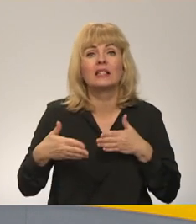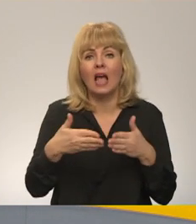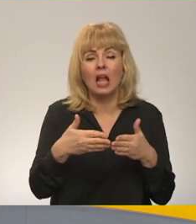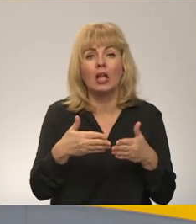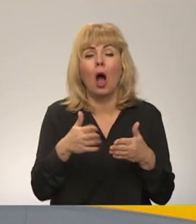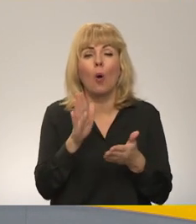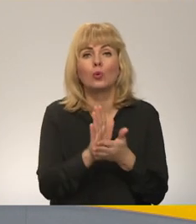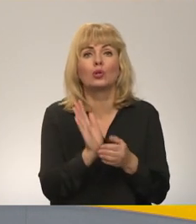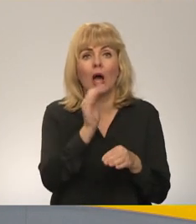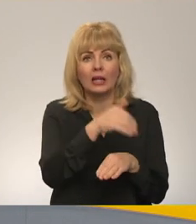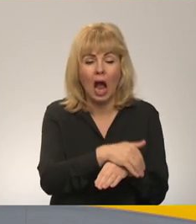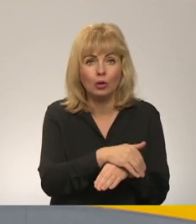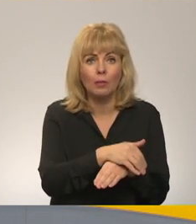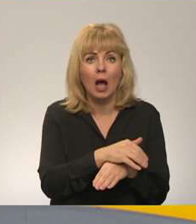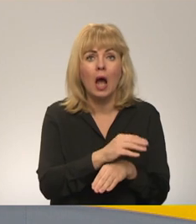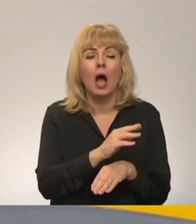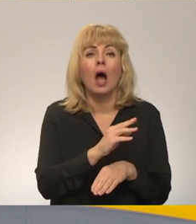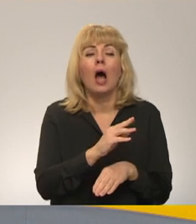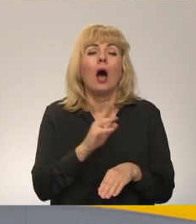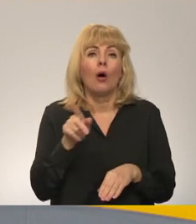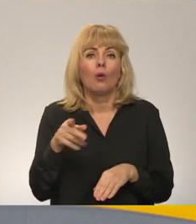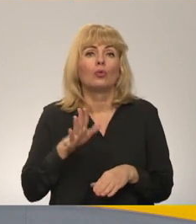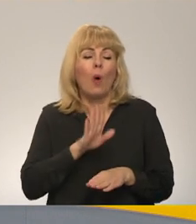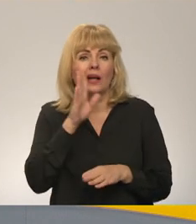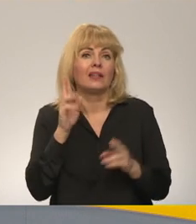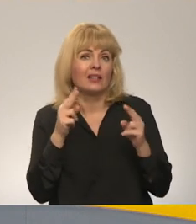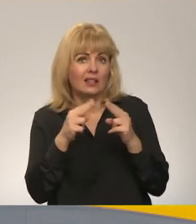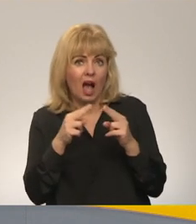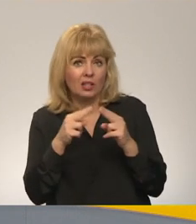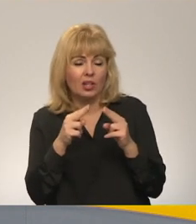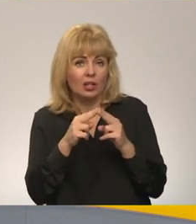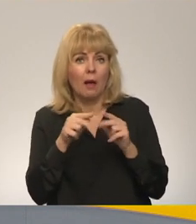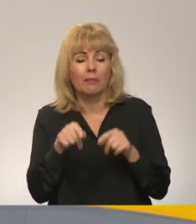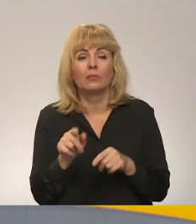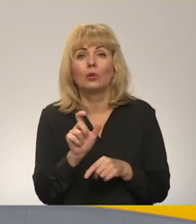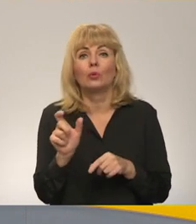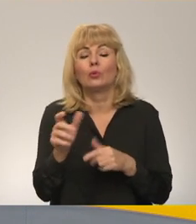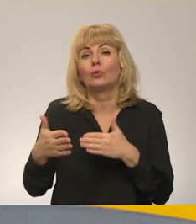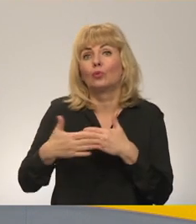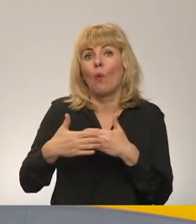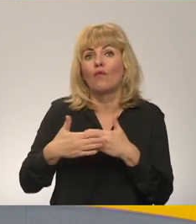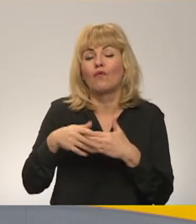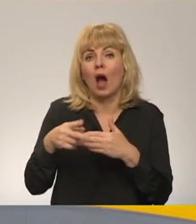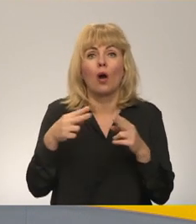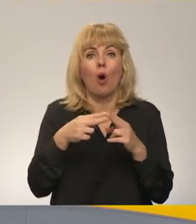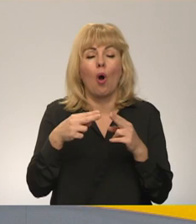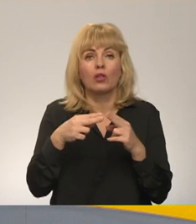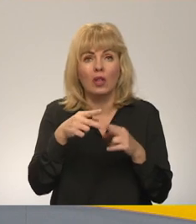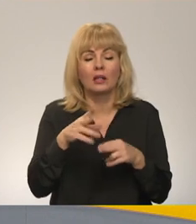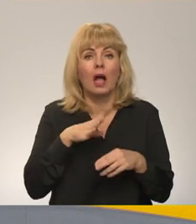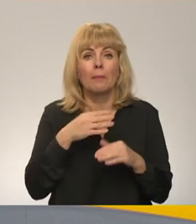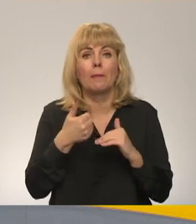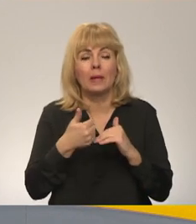Kramatorskas, kur viņš bija vēl šorīt, ar viņu sazinājāmies. Tas tātad atrodas pavisam tuvu šī kontaktlīnija, kāda tā bija pirms tam, tagad